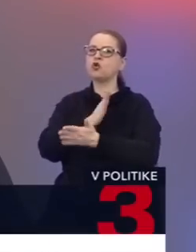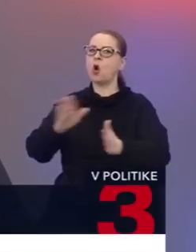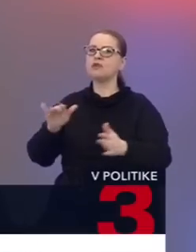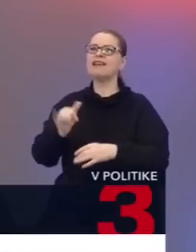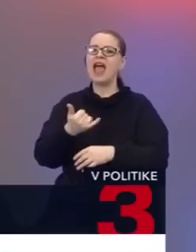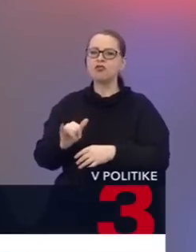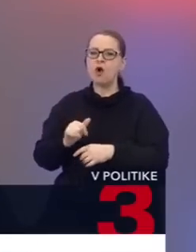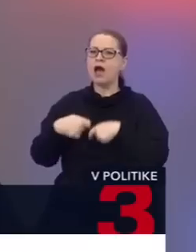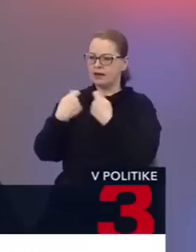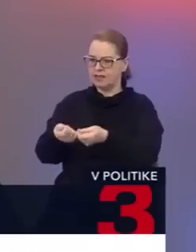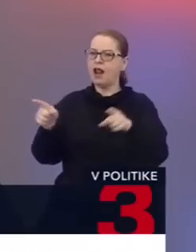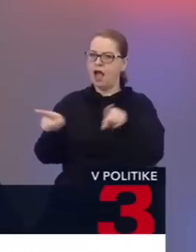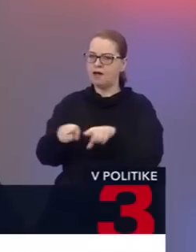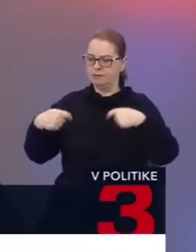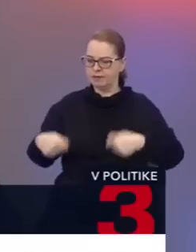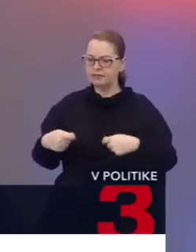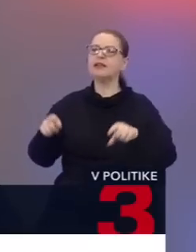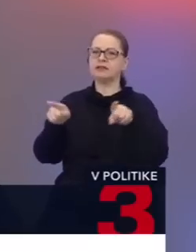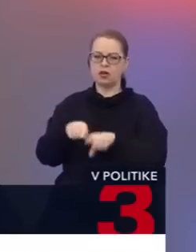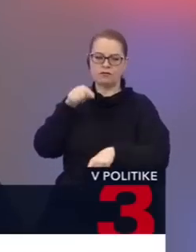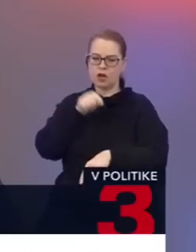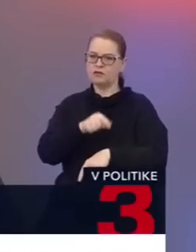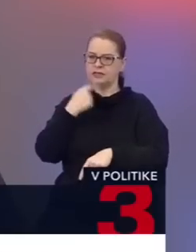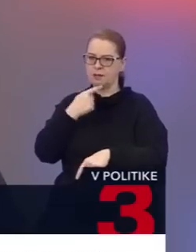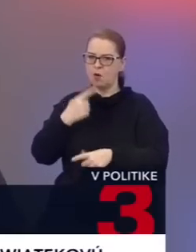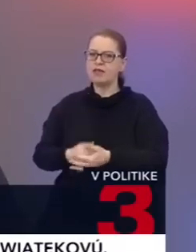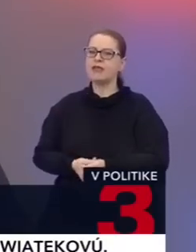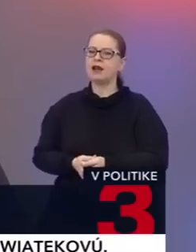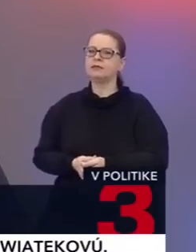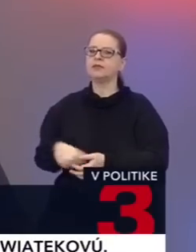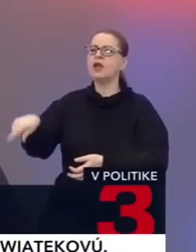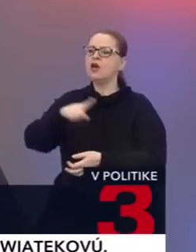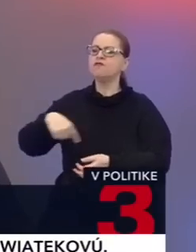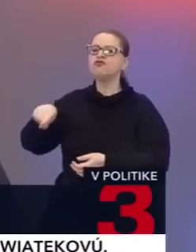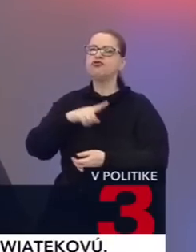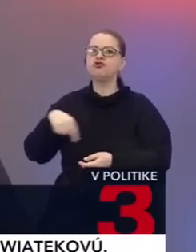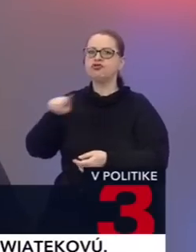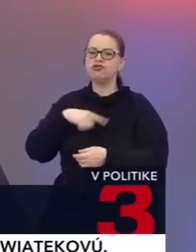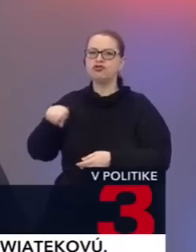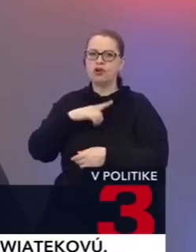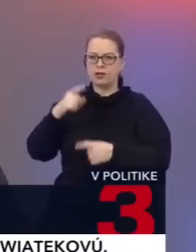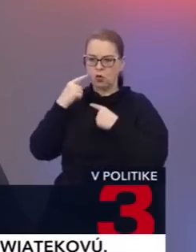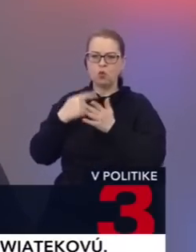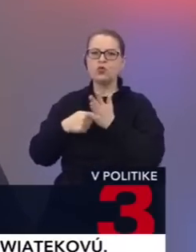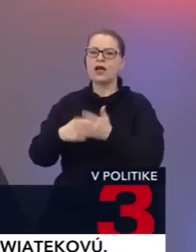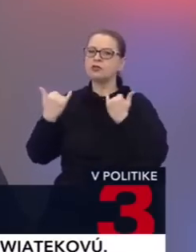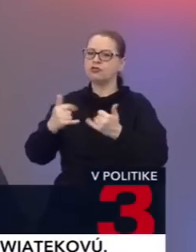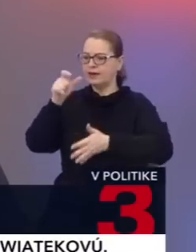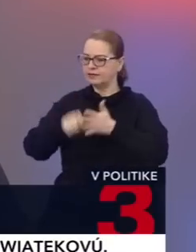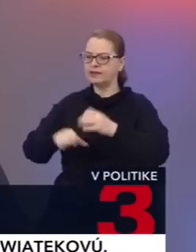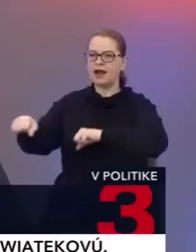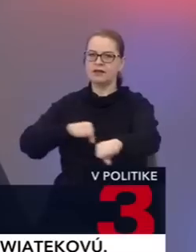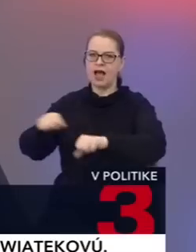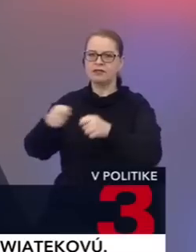ktorý dala aj prezidentka, dali ste si ho aj vy. Všetko nasvedčuje tomu, že strany súčasnej vládnej koalície